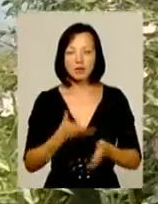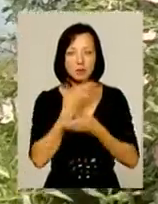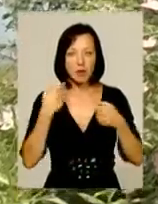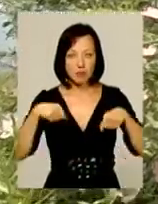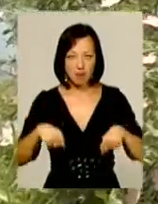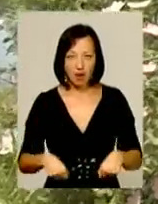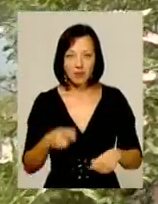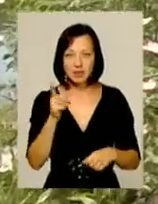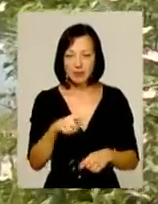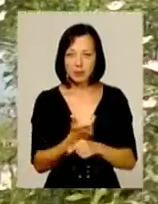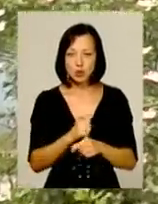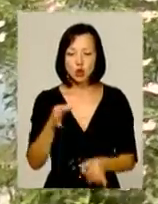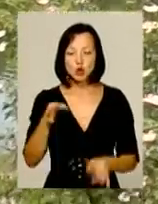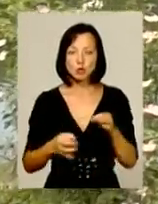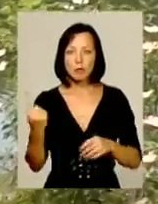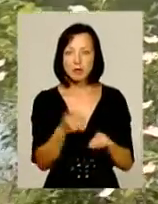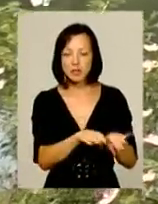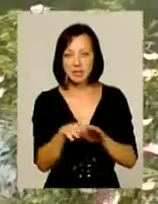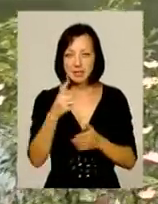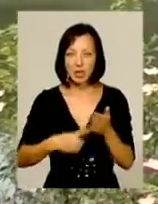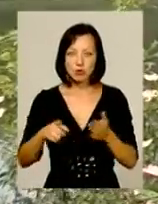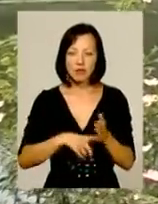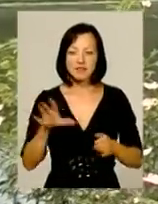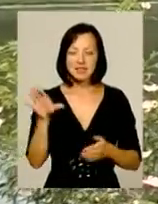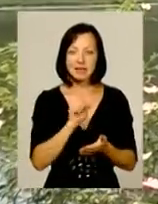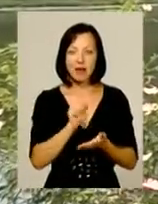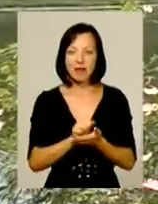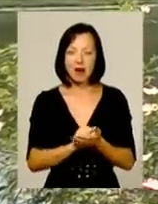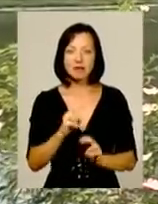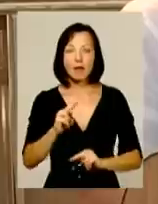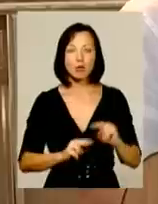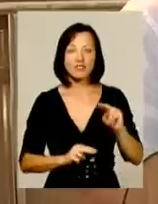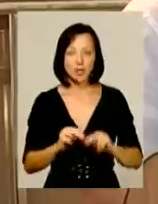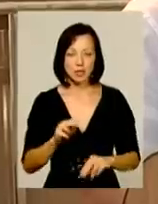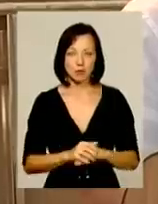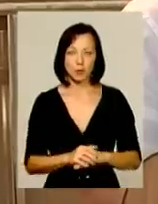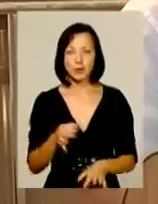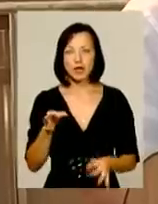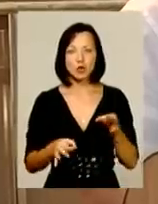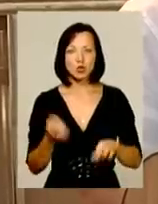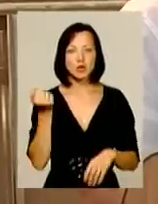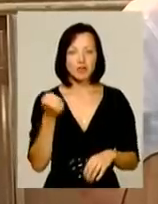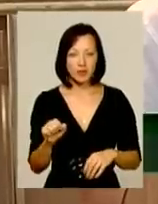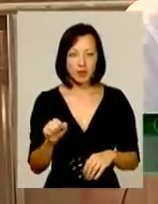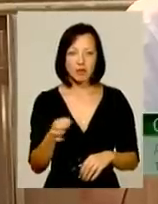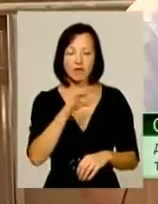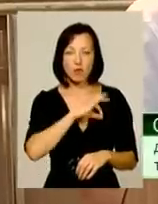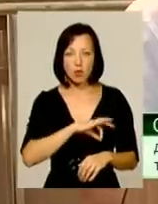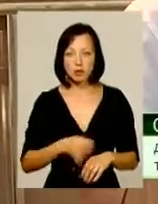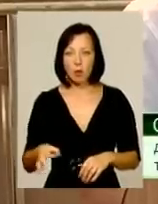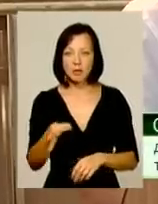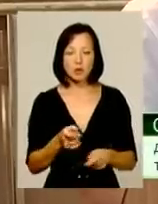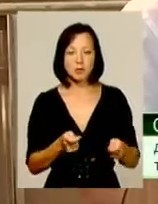права. Ба більше, суд першої інстанції скасував усі декларації на будівництво. Суд виграний в користь обласної